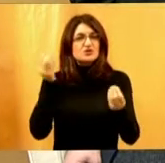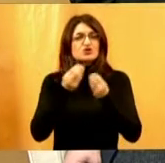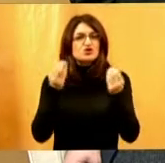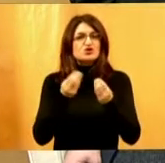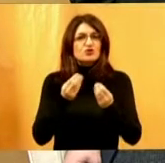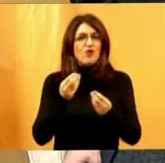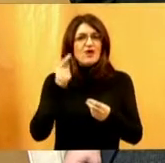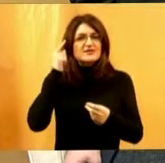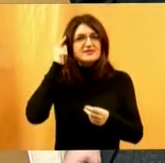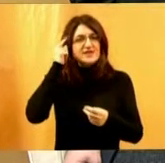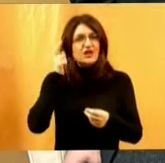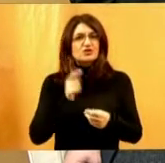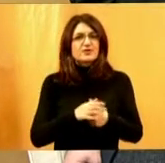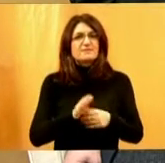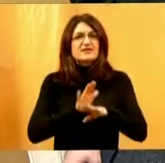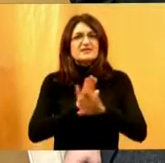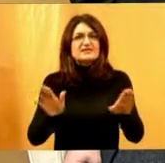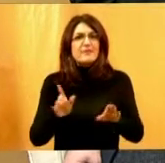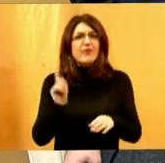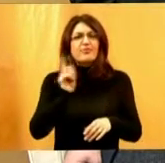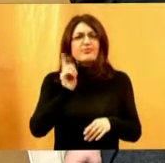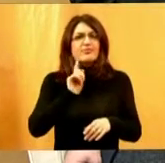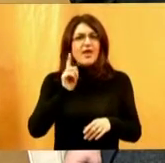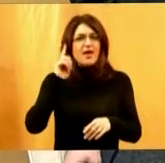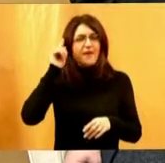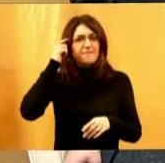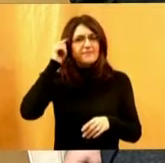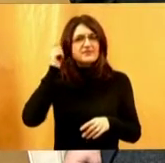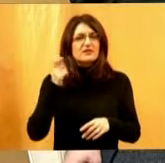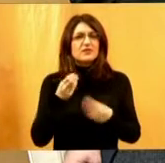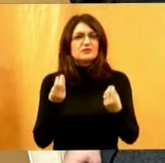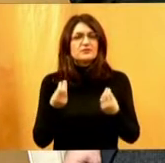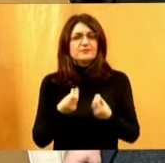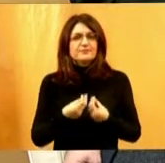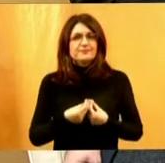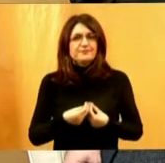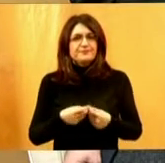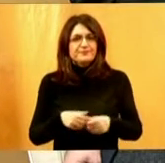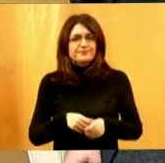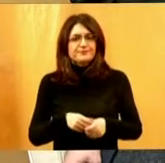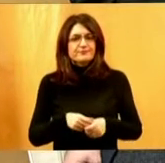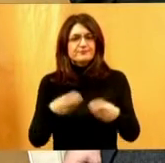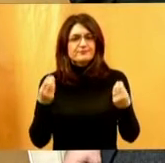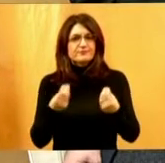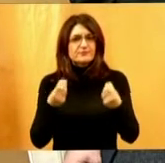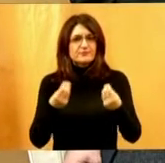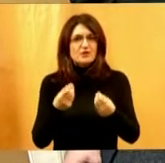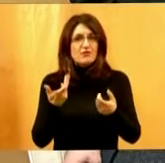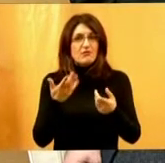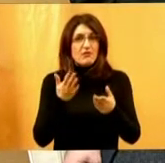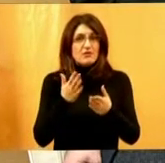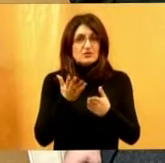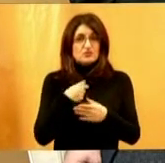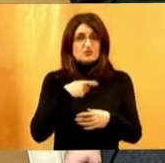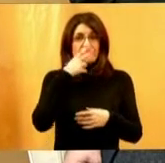samo ne razmišljati o tome zato što se